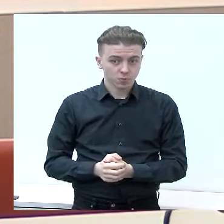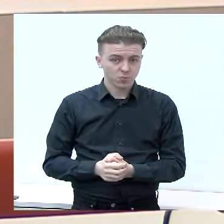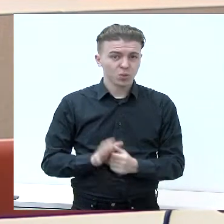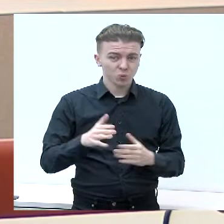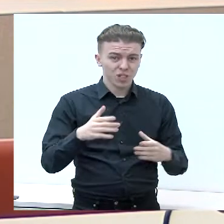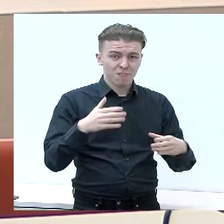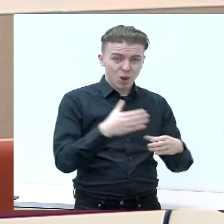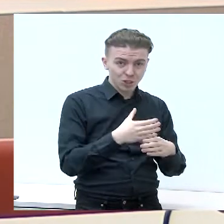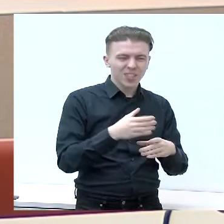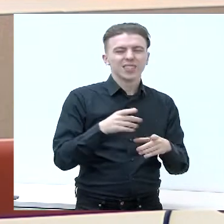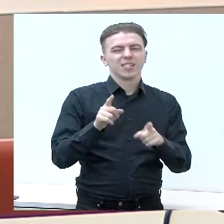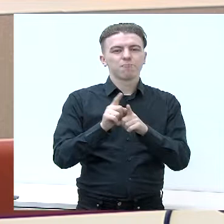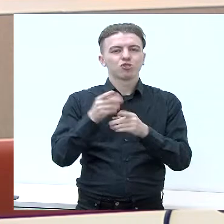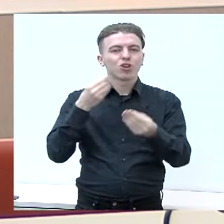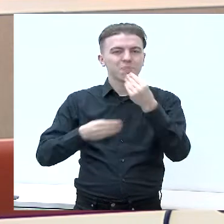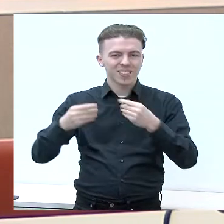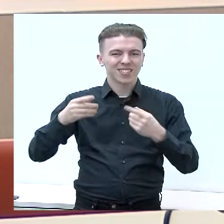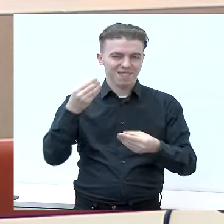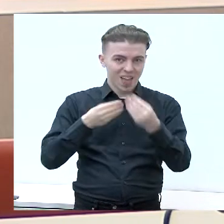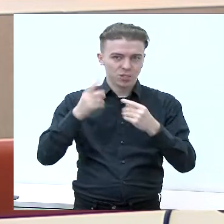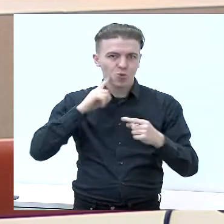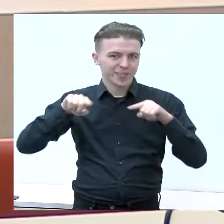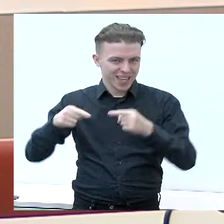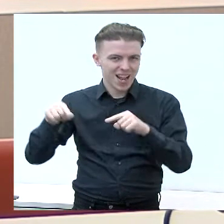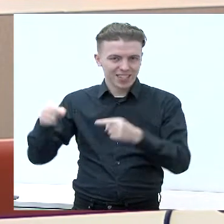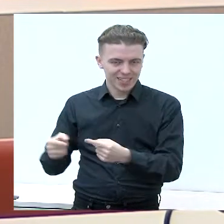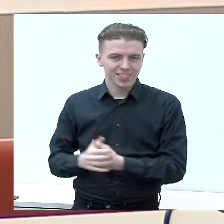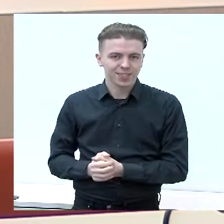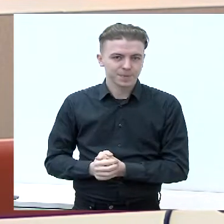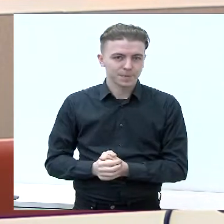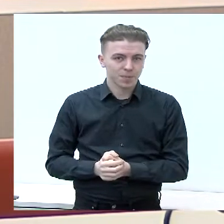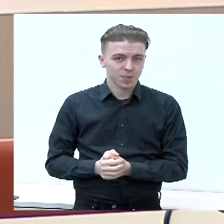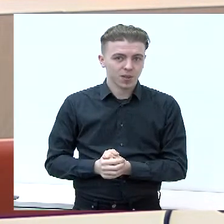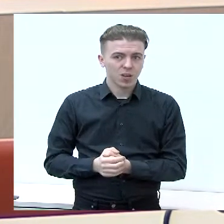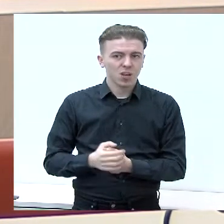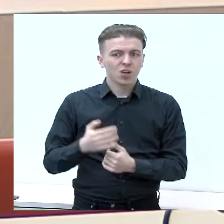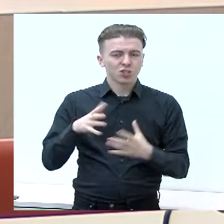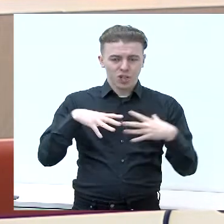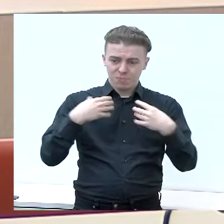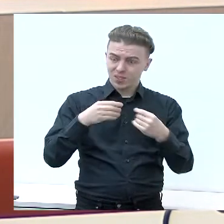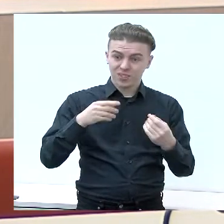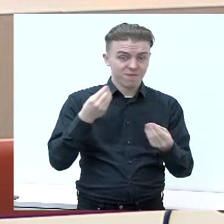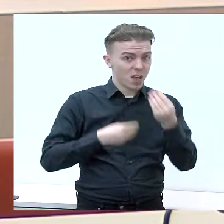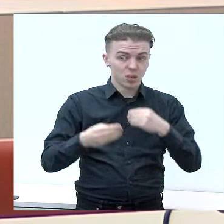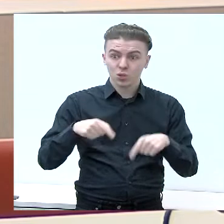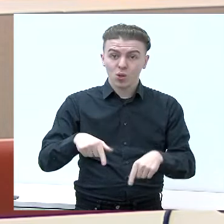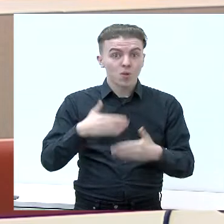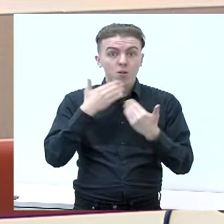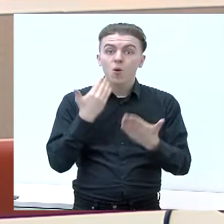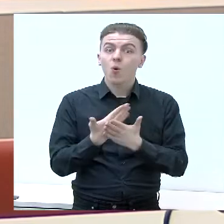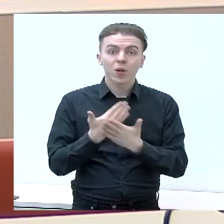ir šeiminį verslą. Nes didysis verslas, tikiuosi, pas mus nesiveršt, todėl, kad trūksta darbo jėgos.